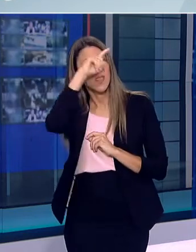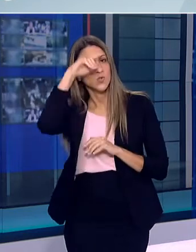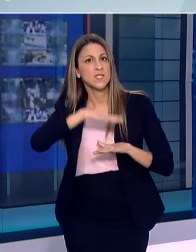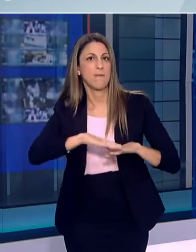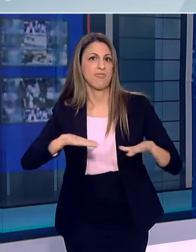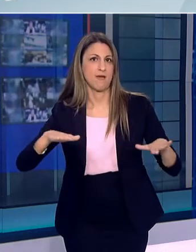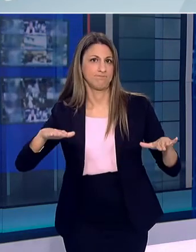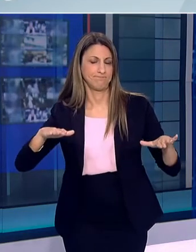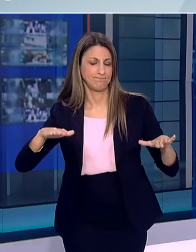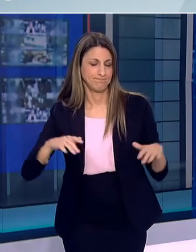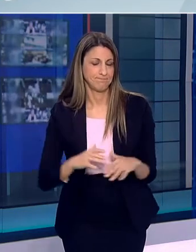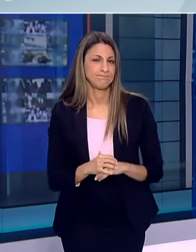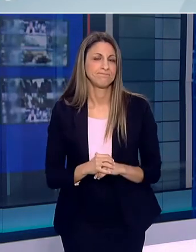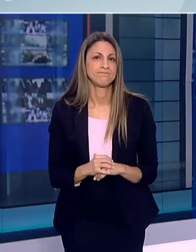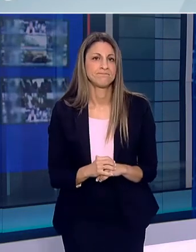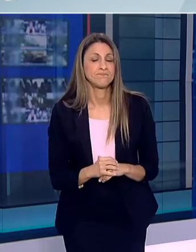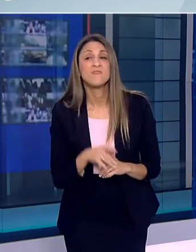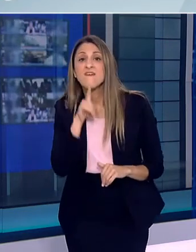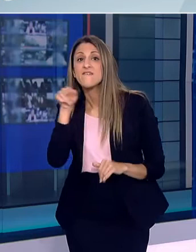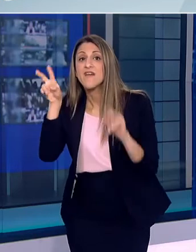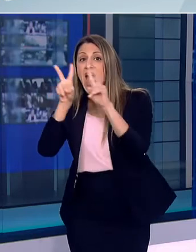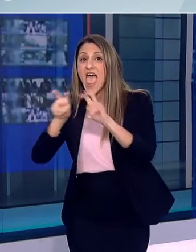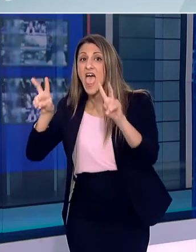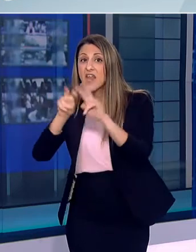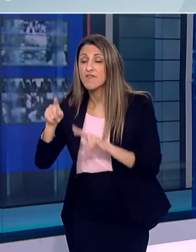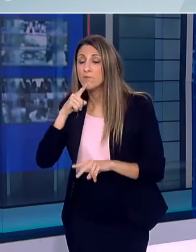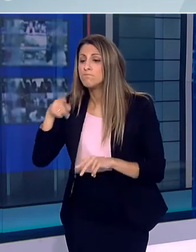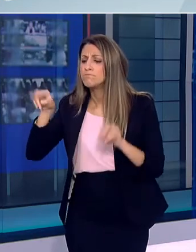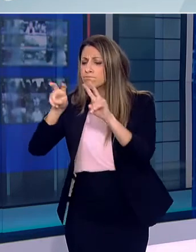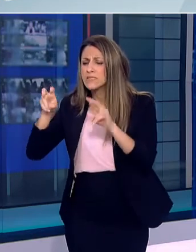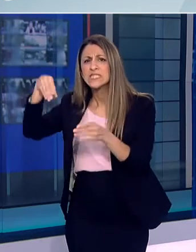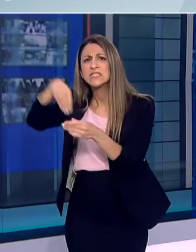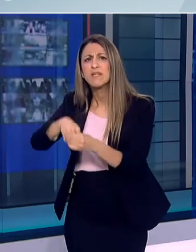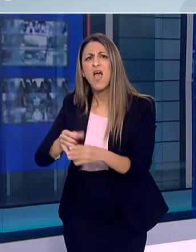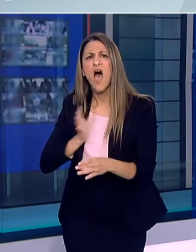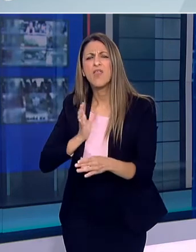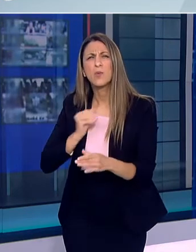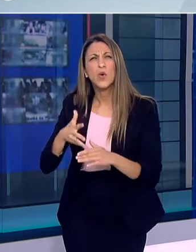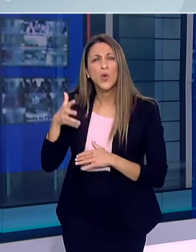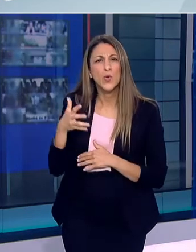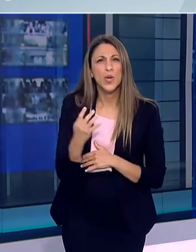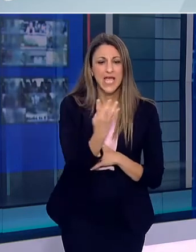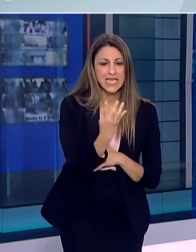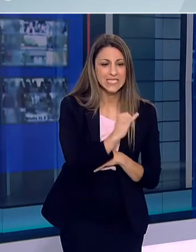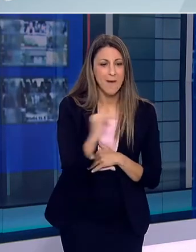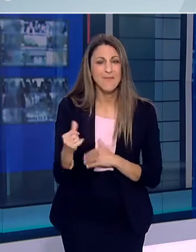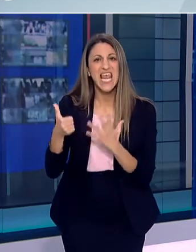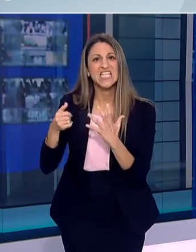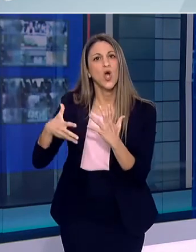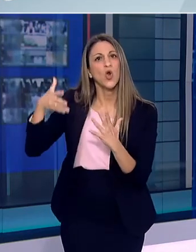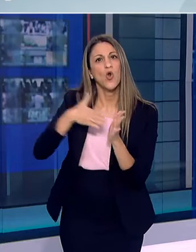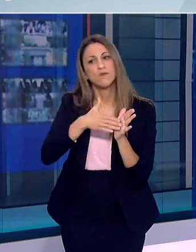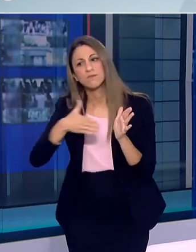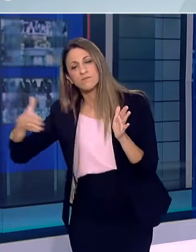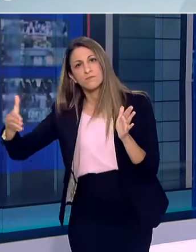αιστείες της λίμμαξης στον οργανισμό. Στη μελέτη αυτή που εξέτασε ανθρώπους ηλικίας 4 έως 60 ετών